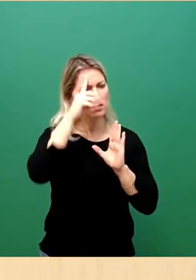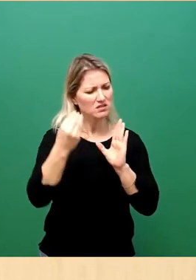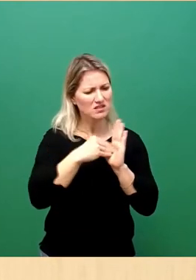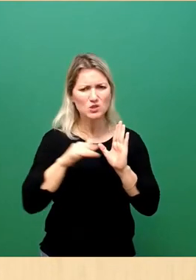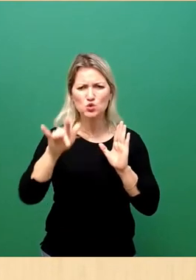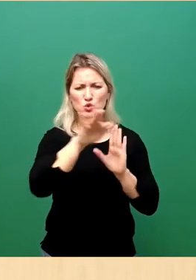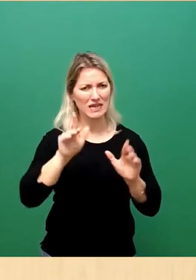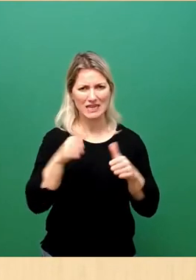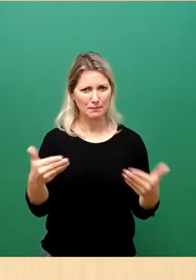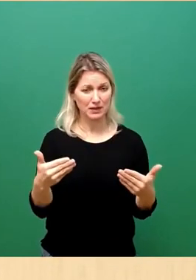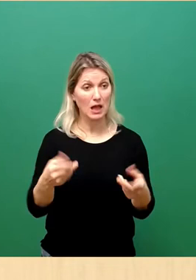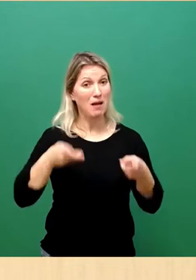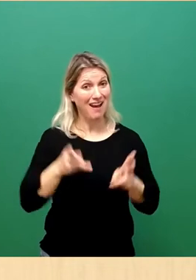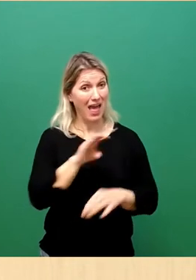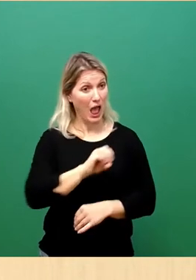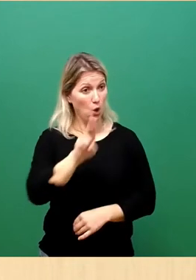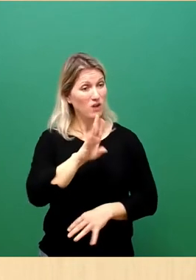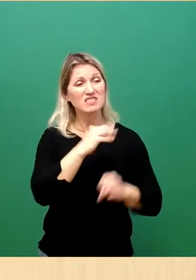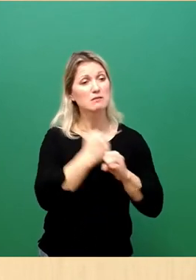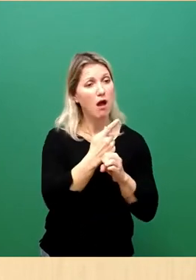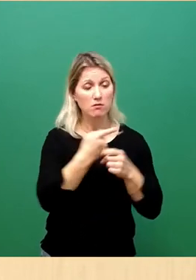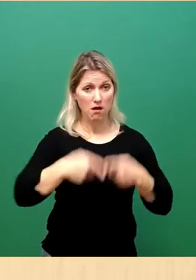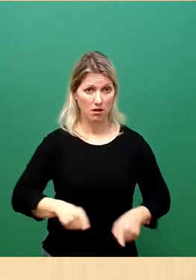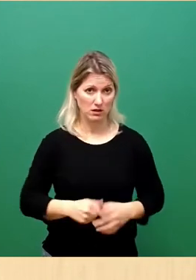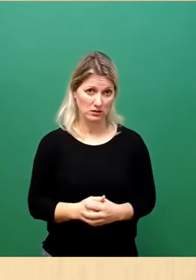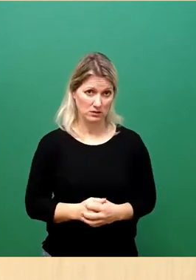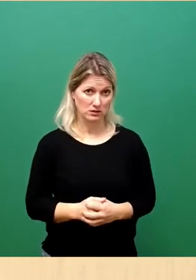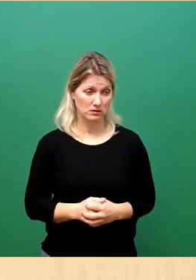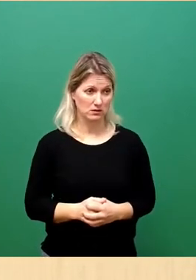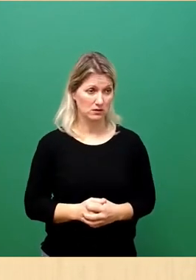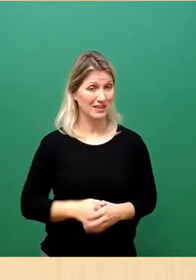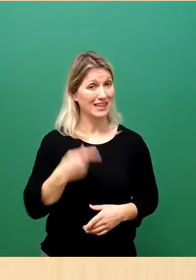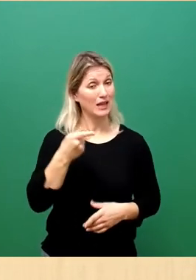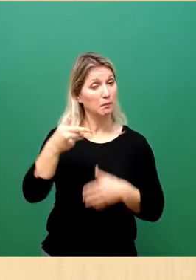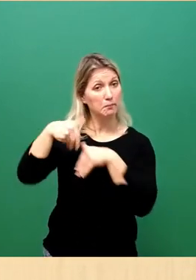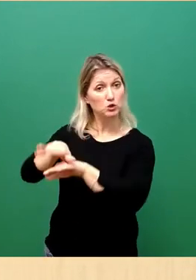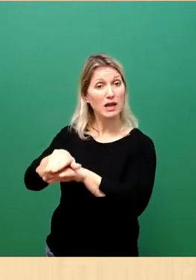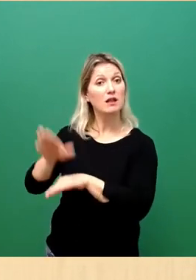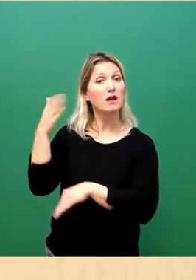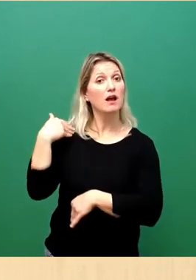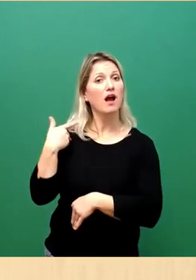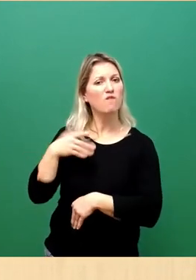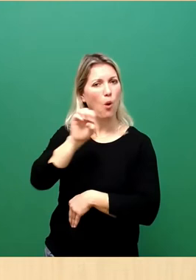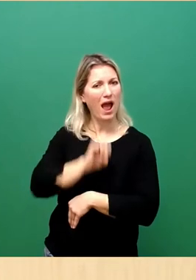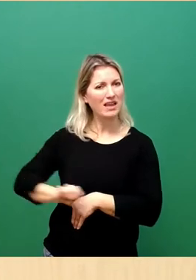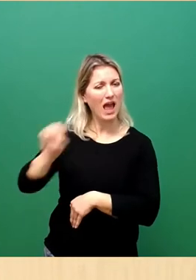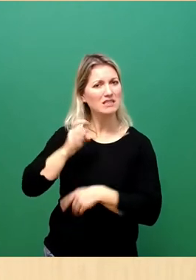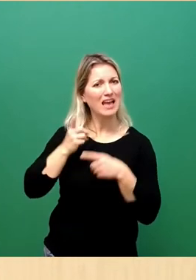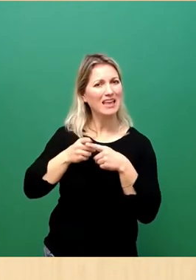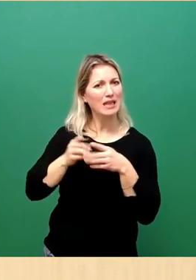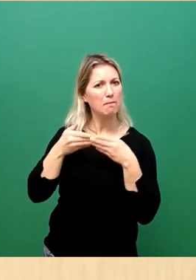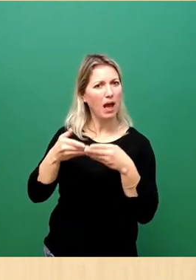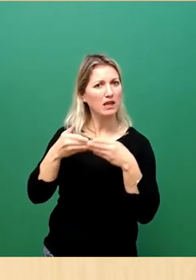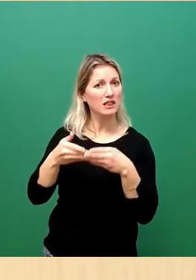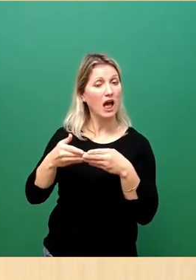Die Praxis der EU ist eine andere. Die Pushbacks der griechischen Marine in der Ägäis, unterstützt von Frontex